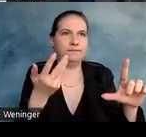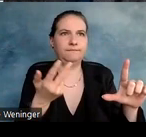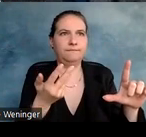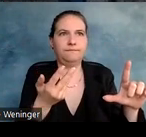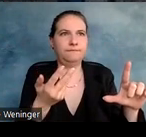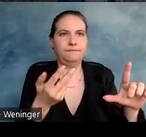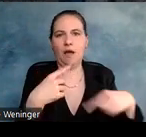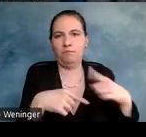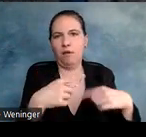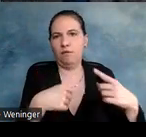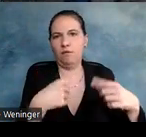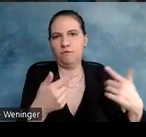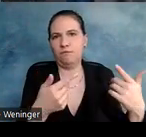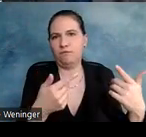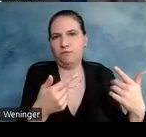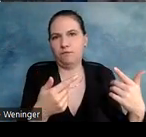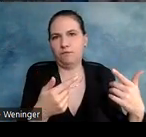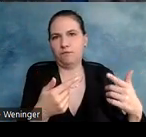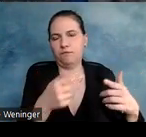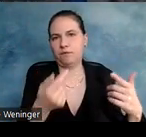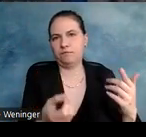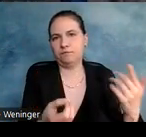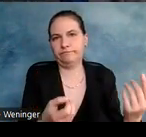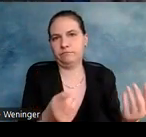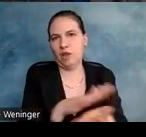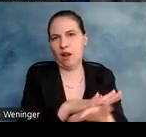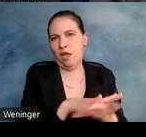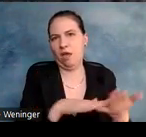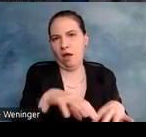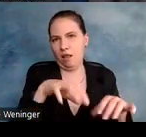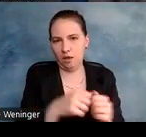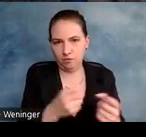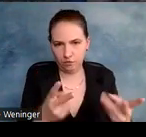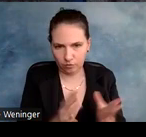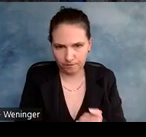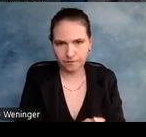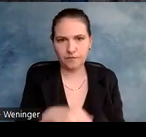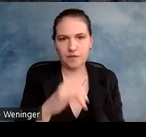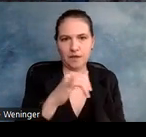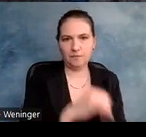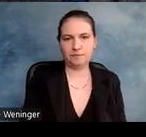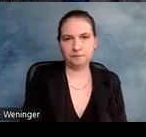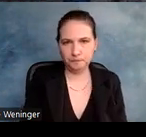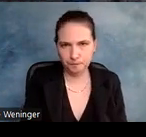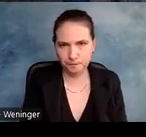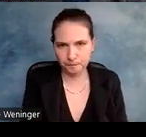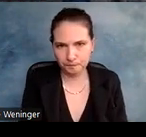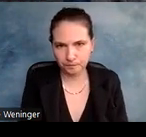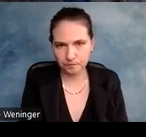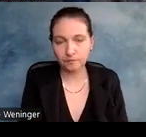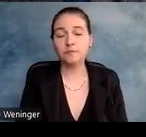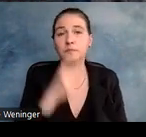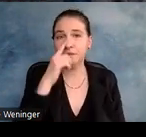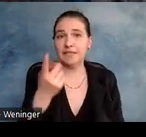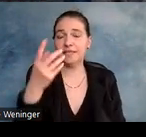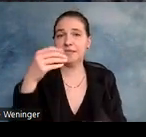Ablauf einer Kläranlage oder was weiß ich. Fällt mir gerade so ein. Genau, und wenn das da drin